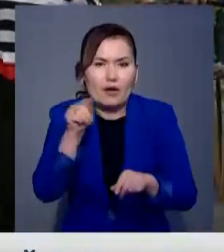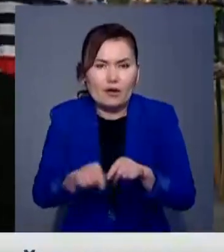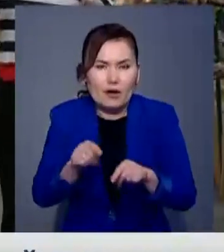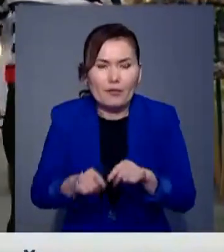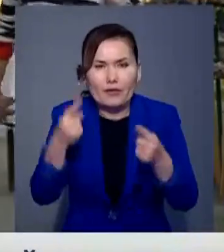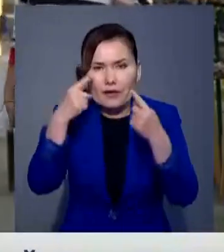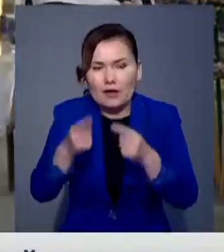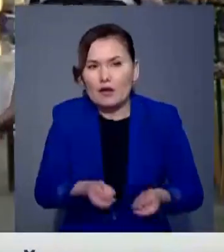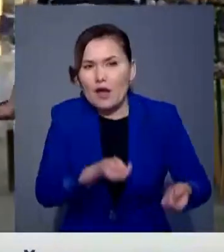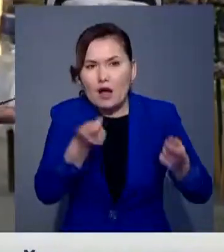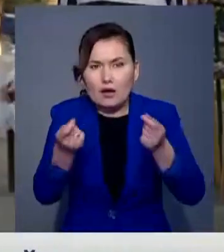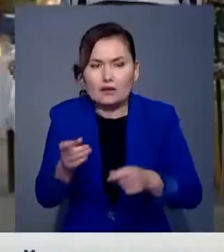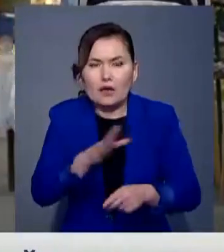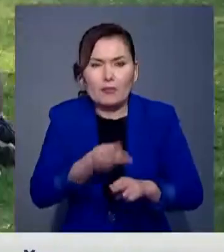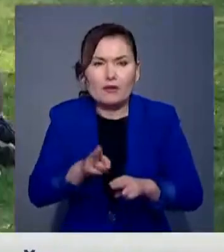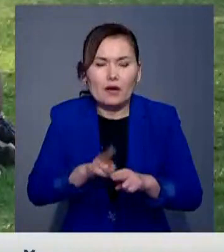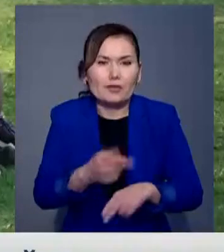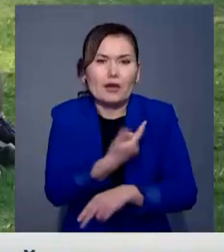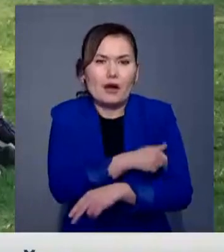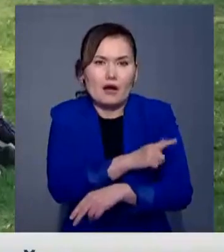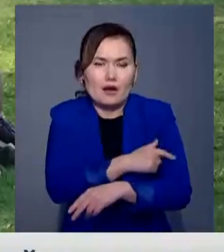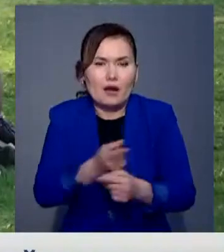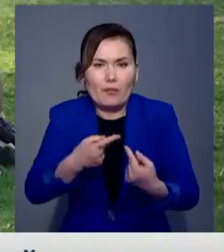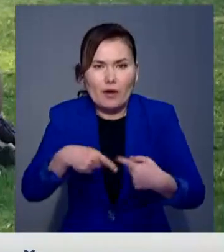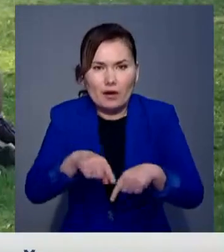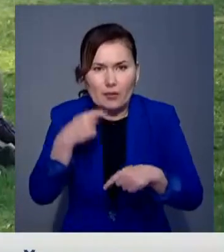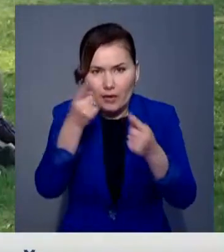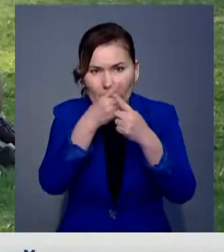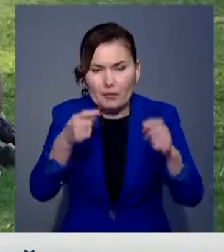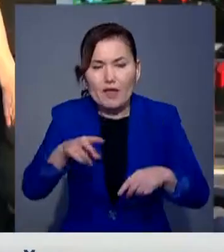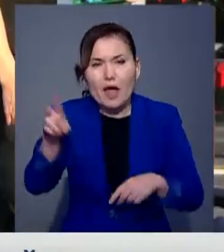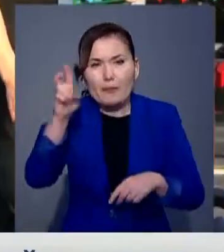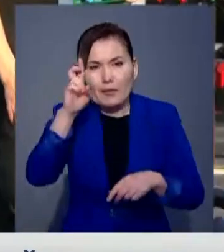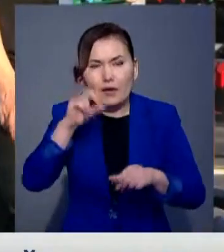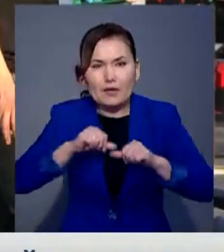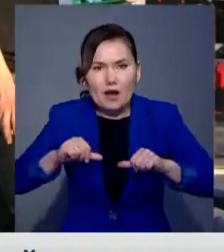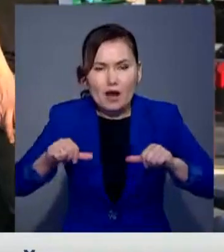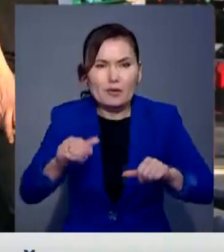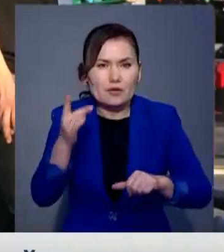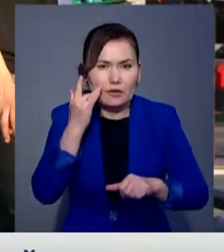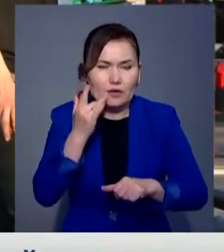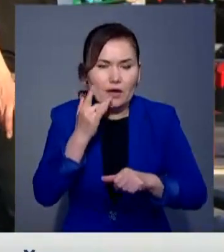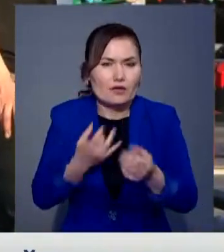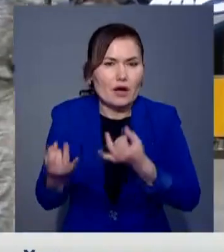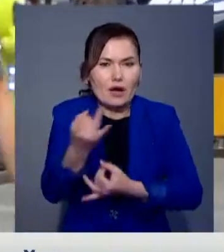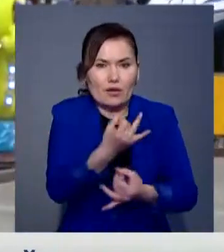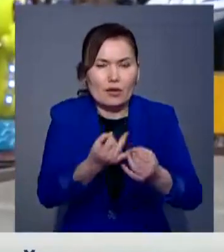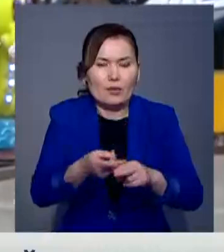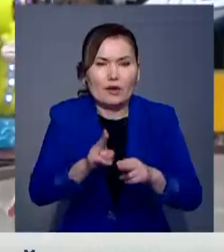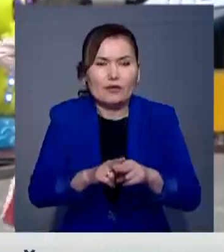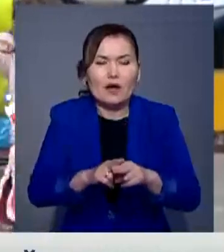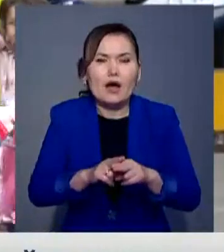жеткілікті деп сендері болдыр санитарлық эпидемологиялық бақылау мемлекеттік инспекциясы. Алайда дәрі қаналарда